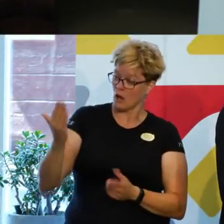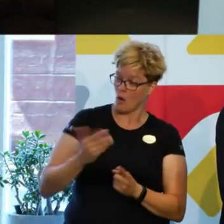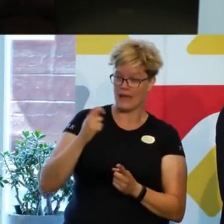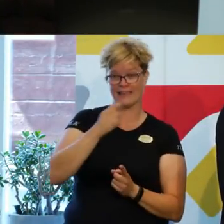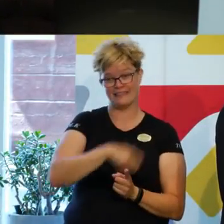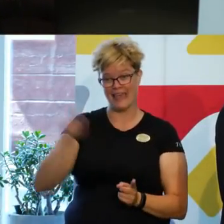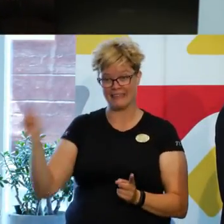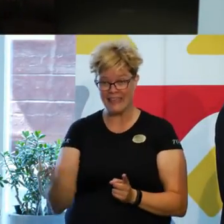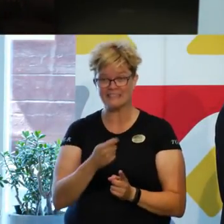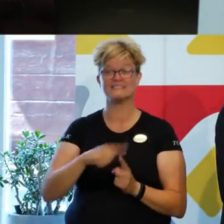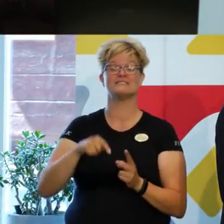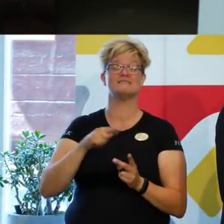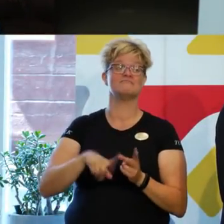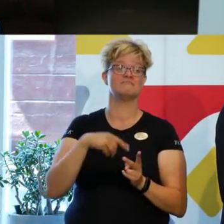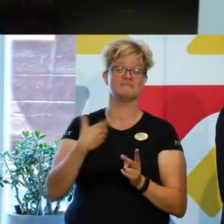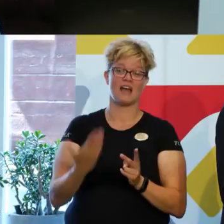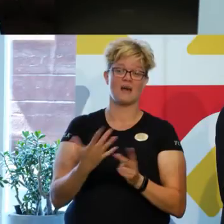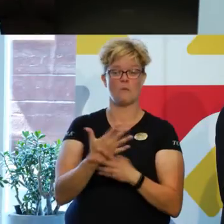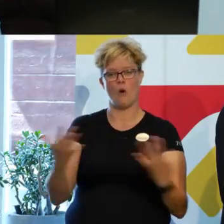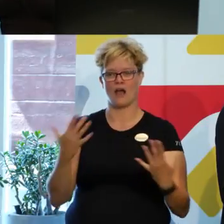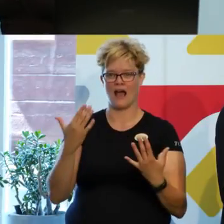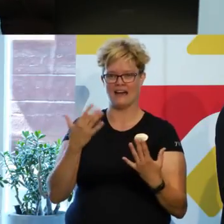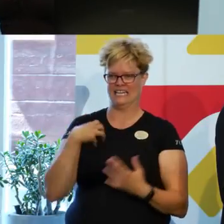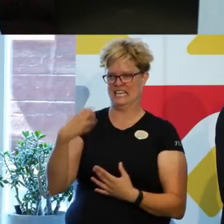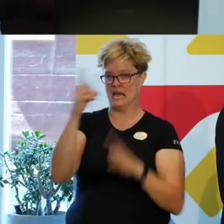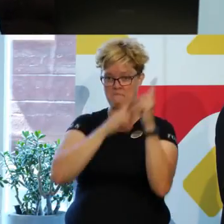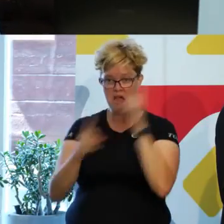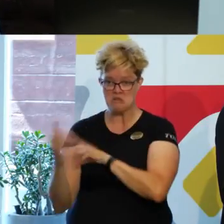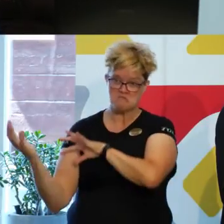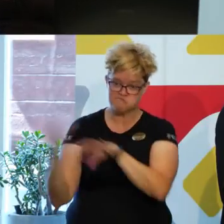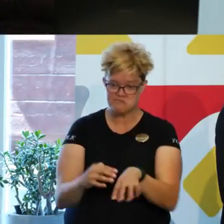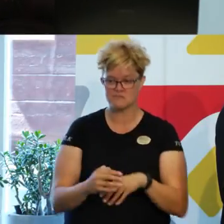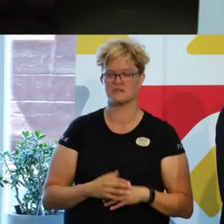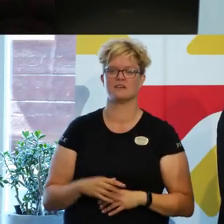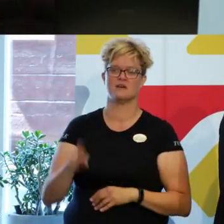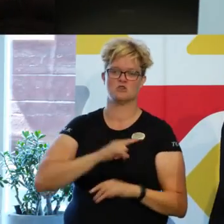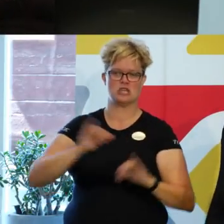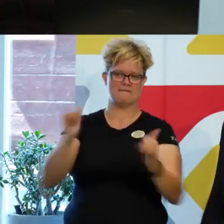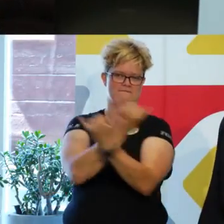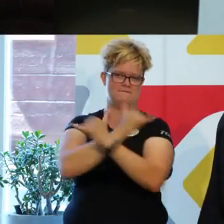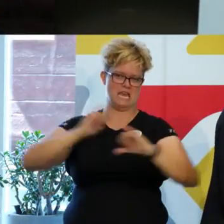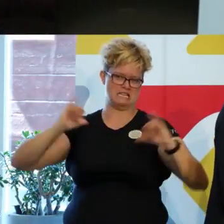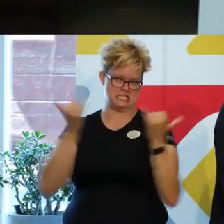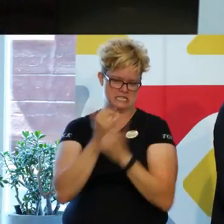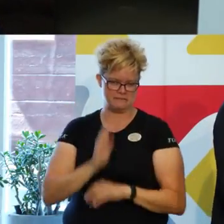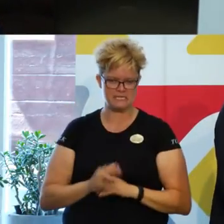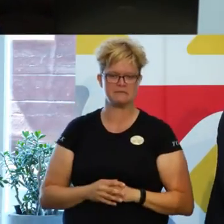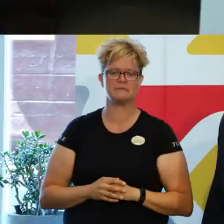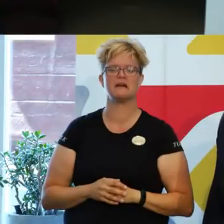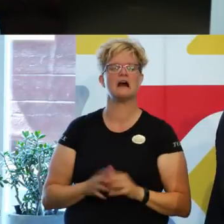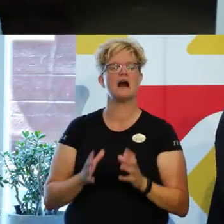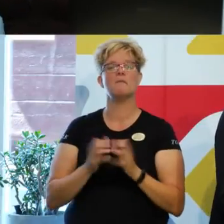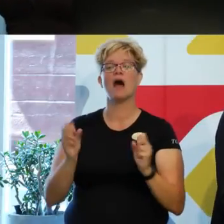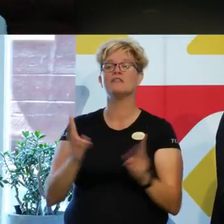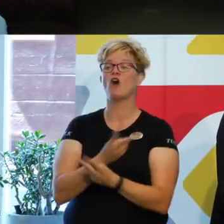Det är många höginkomsttagare, och det är mycket fest och glam. Men den